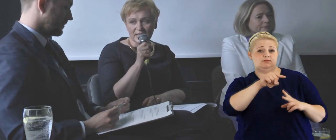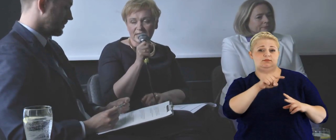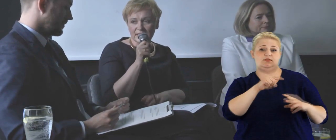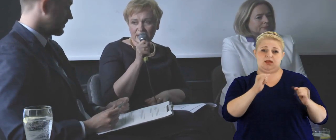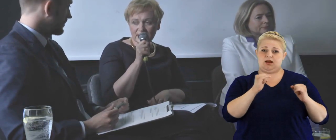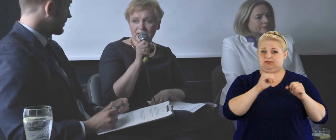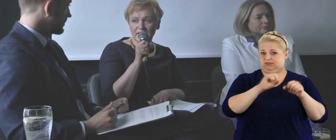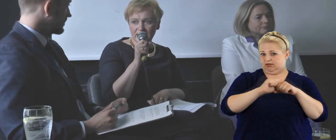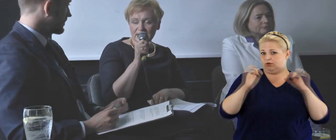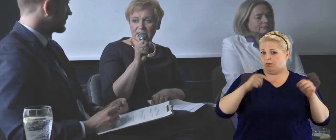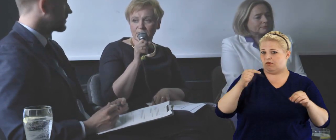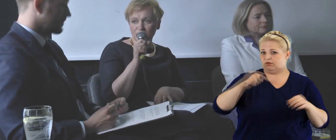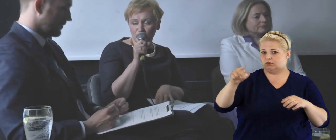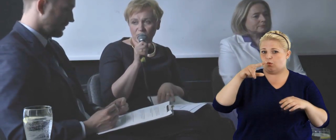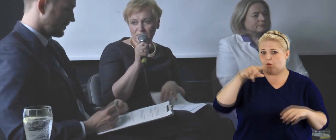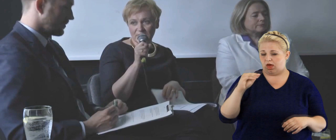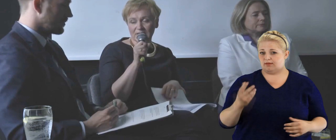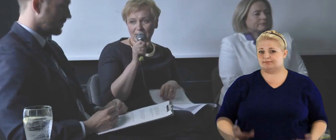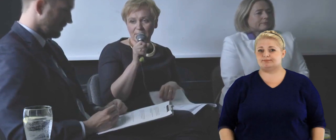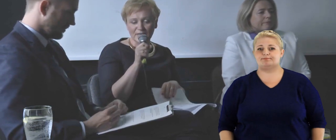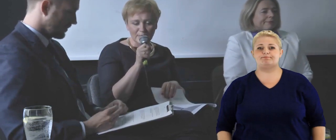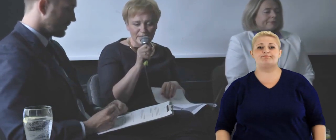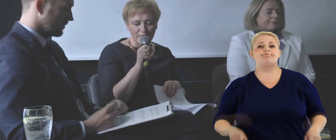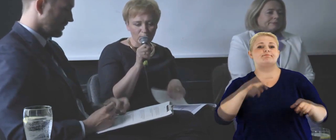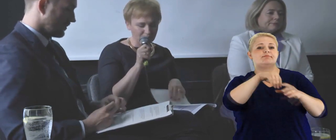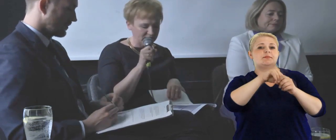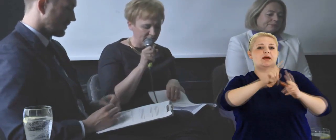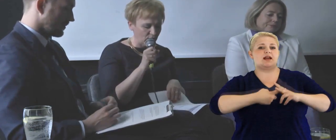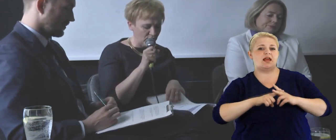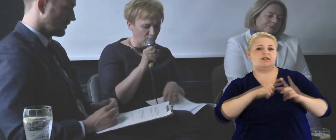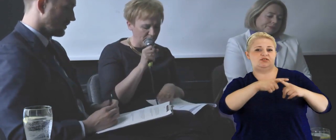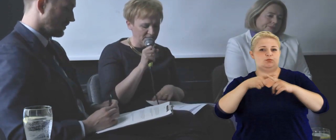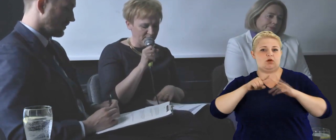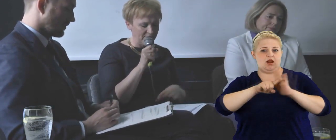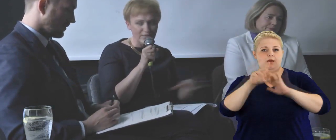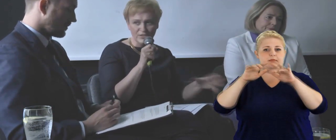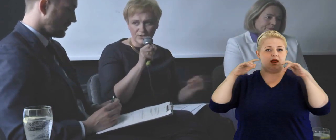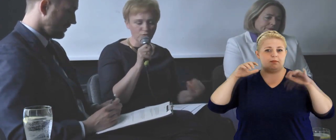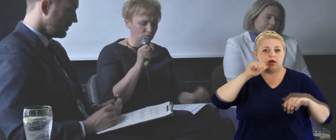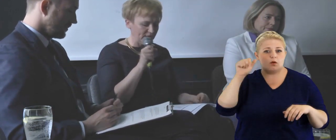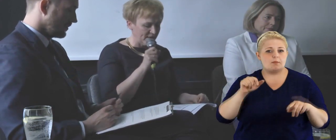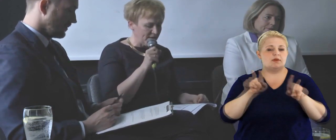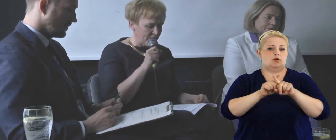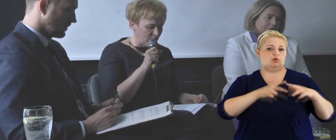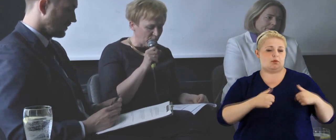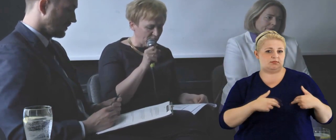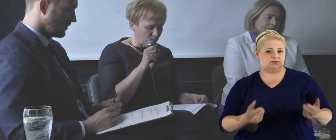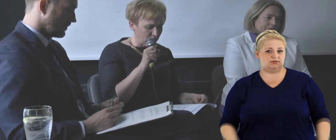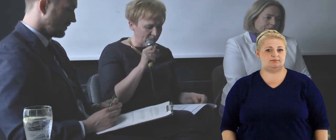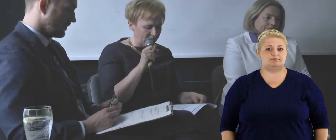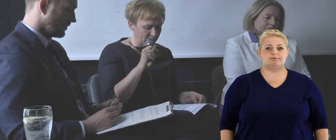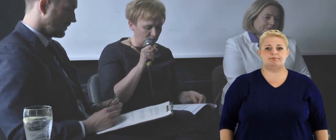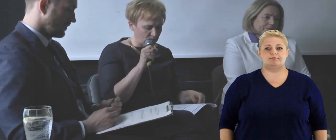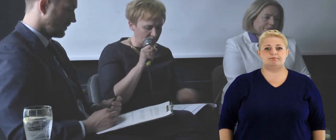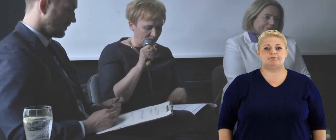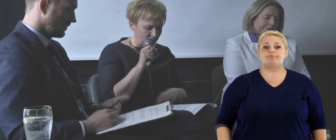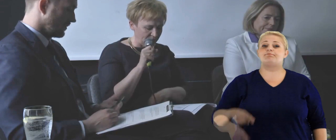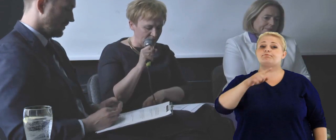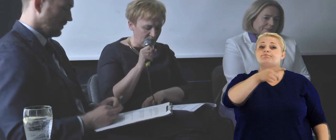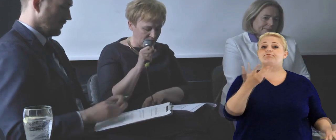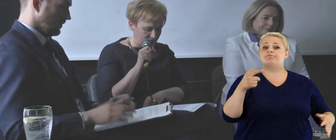Europejskiej jest rejestrem wspólnym dla Parlamentu Europejskiego i Komisji, prawda, czyli on tutaj nie obejmuje